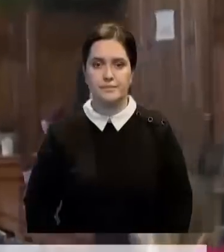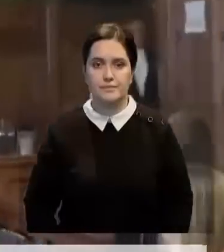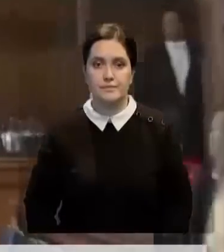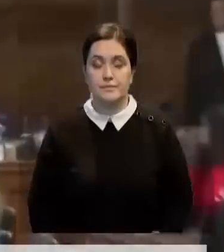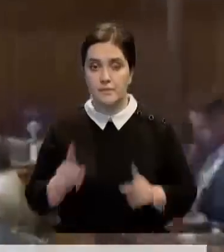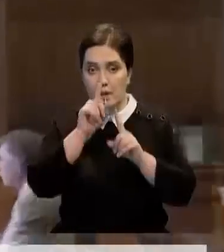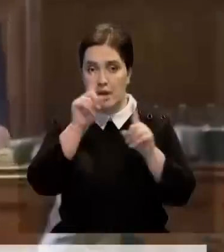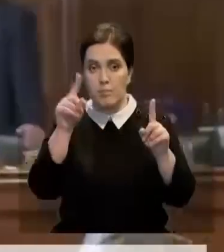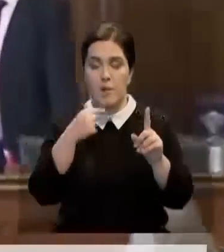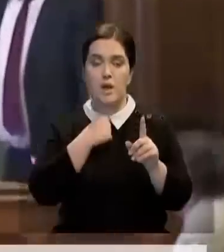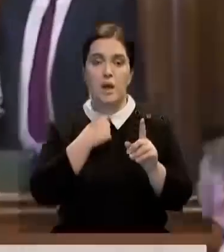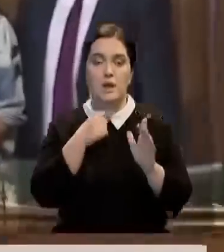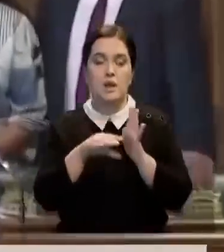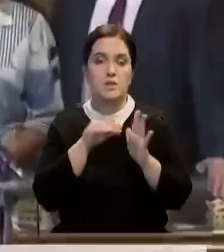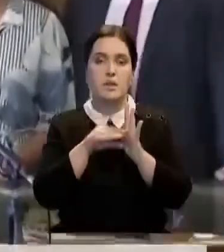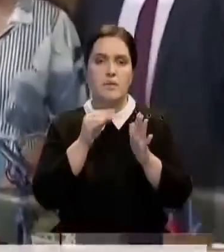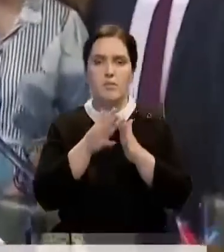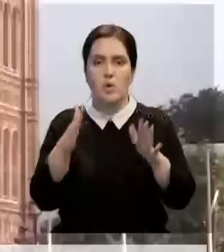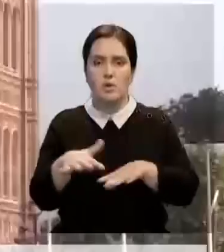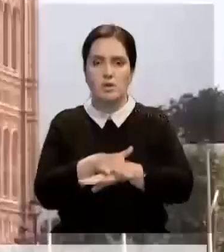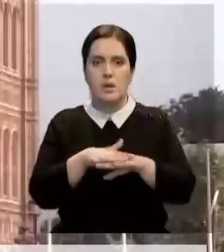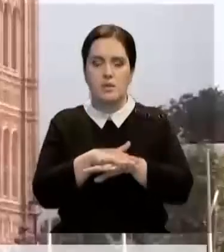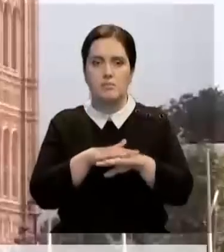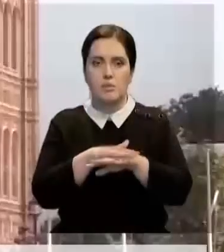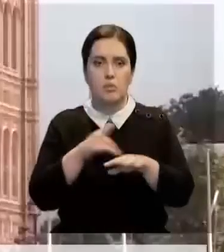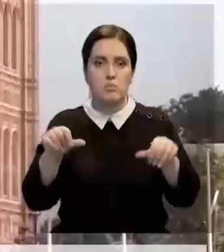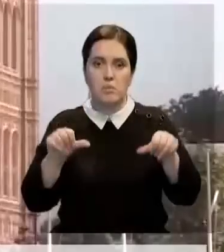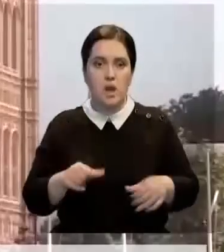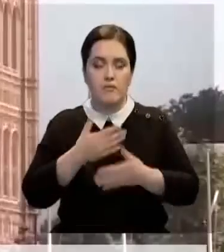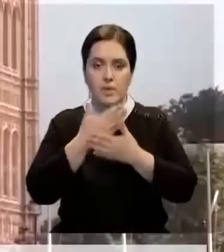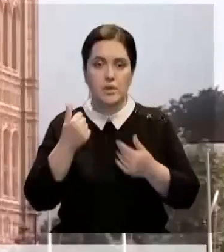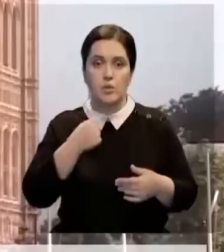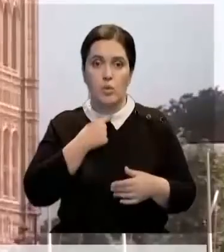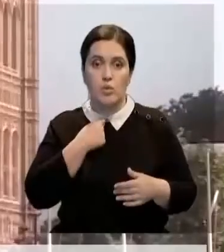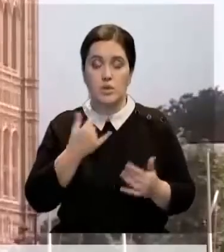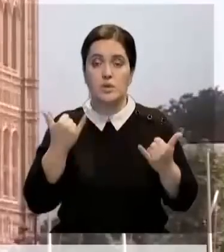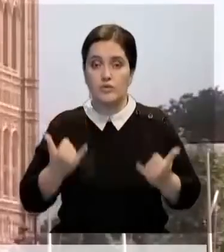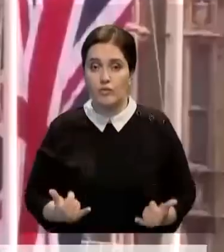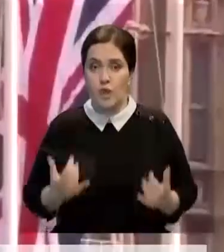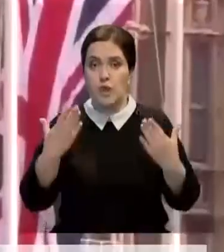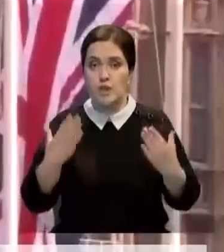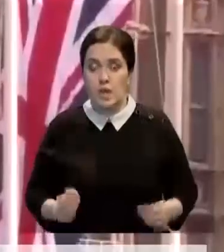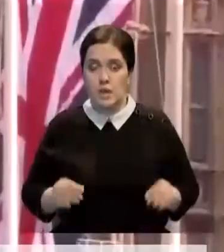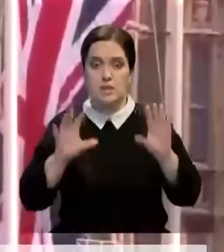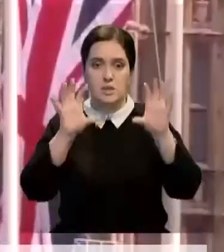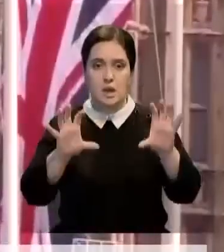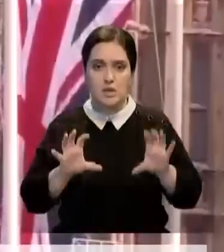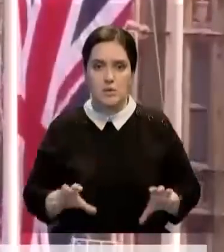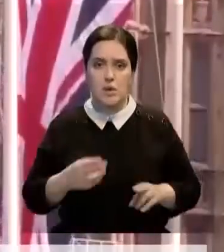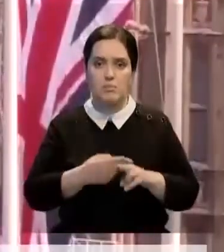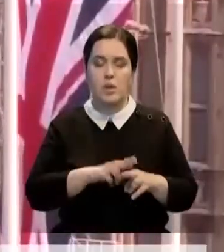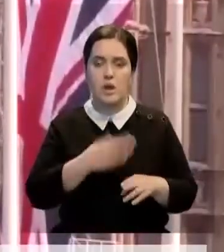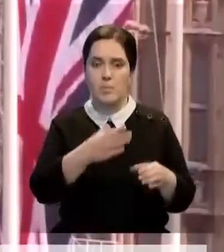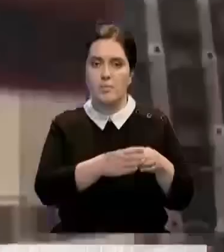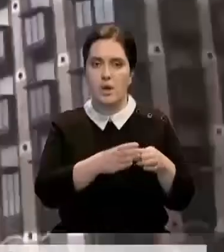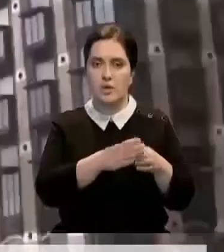необычное голосование. Большая часть населения не обладает правом голоса. Начиная с сегодняшнего дня, законодатели от консервативной